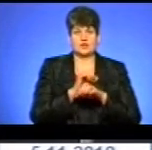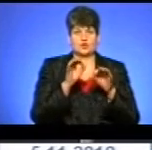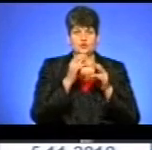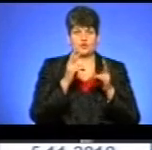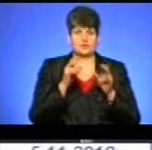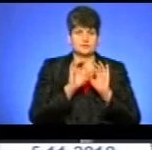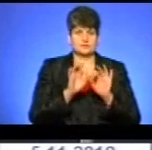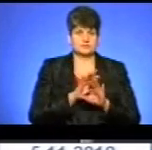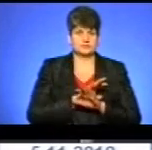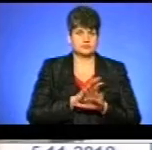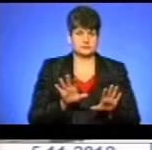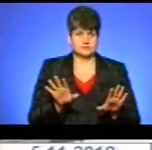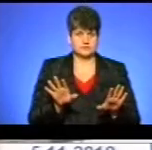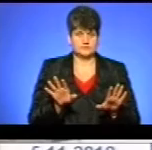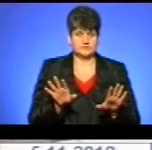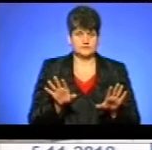не коментували.